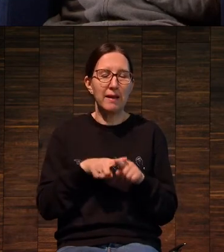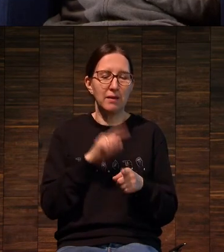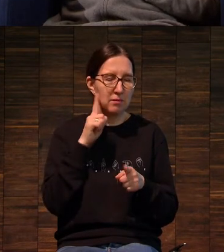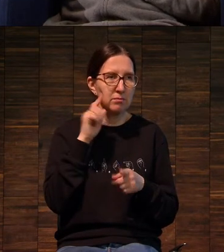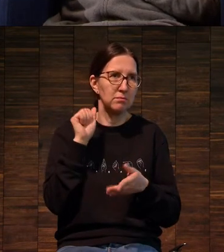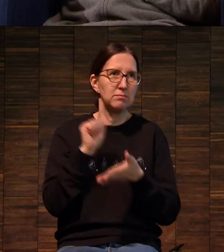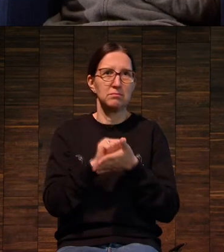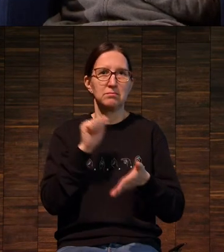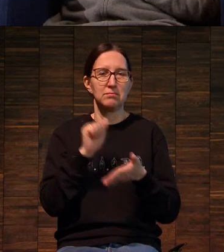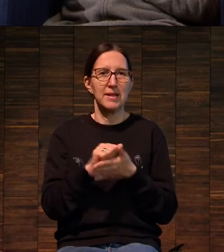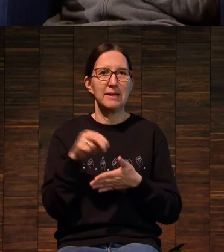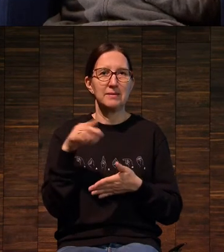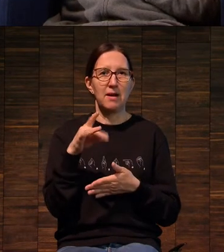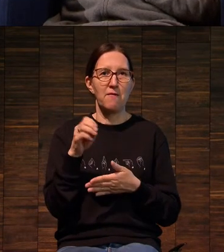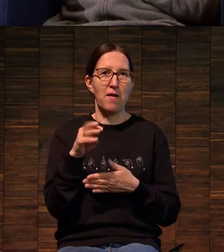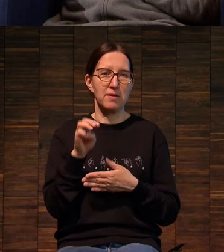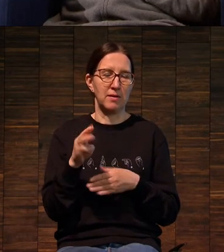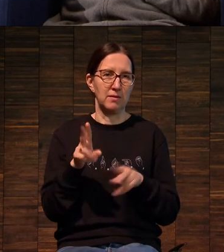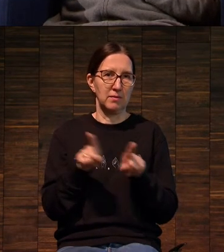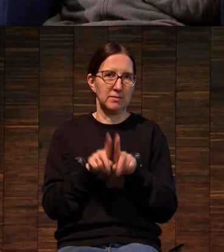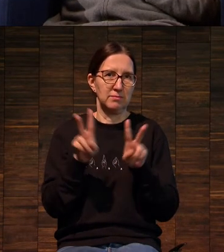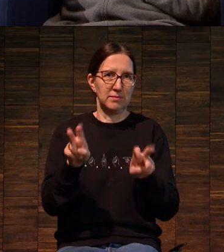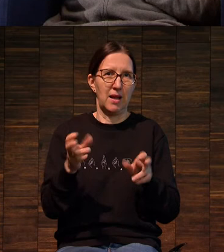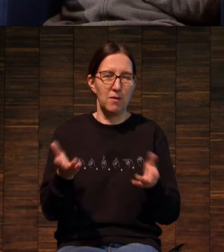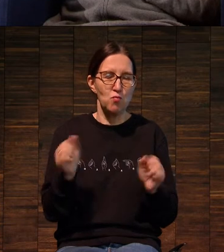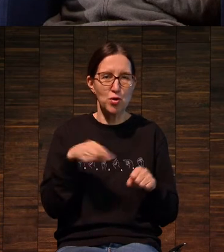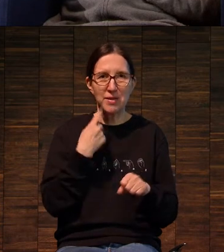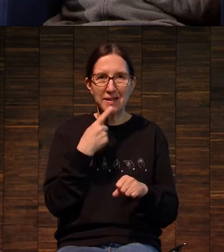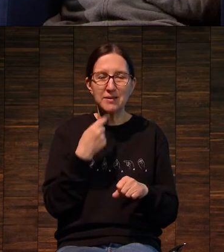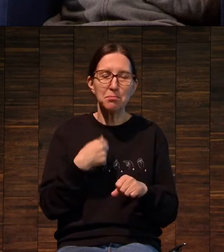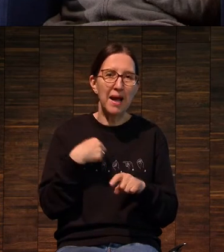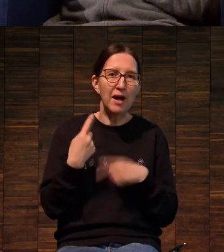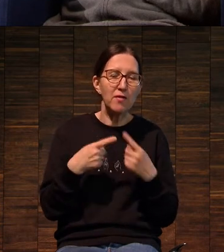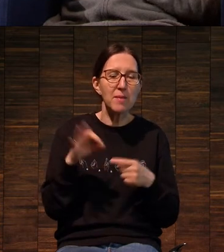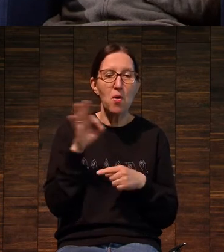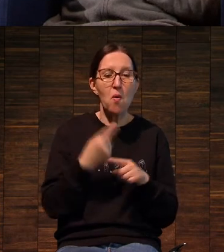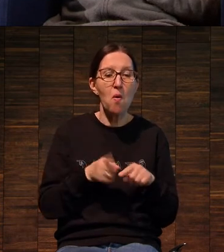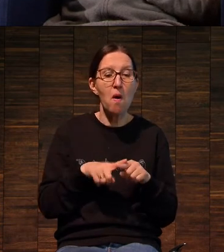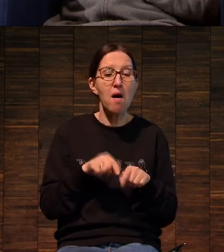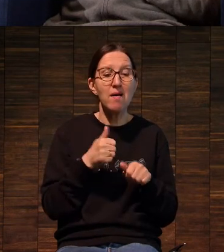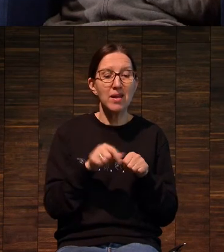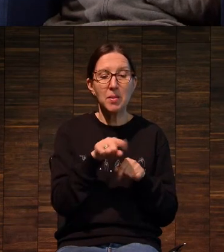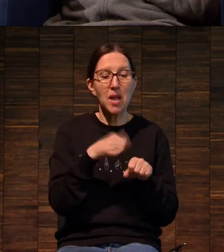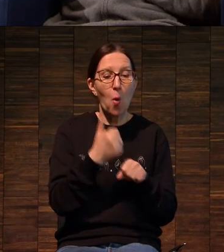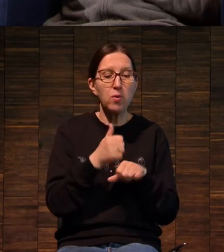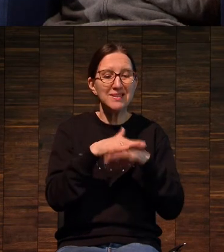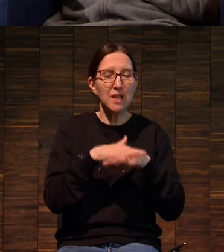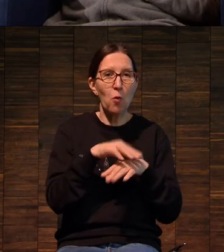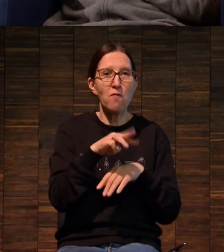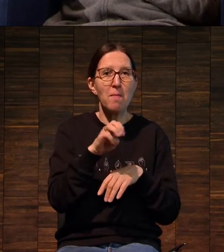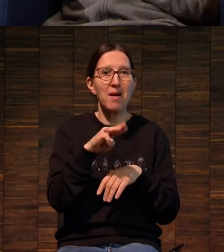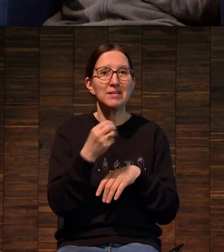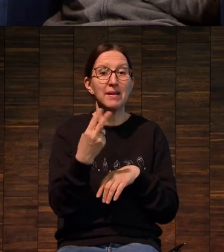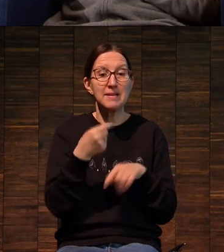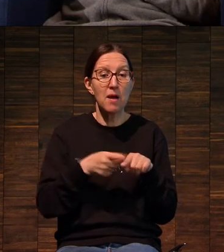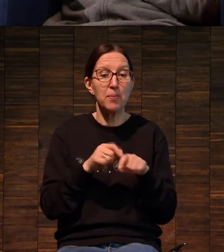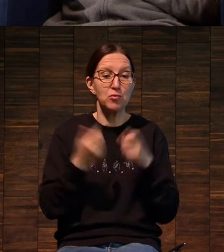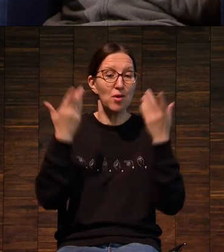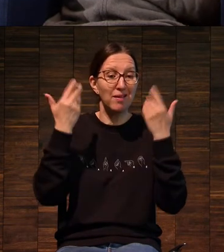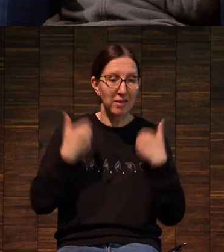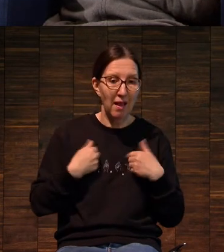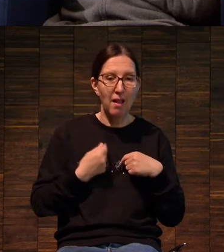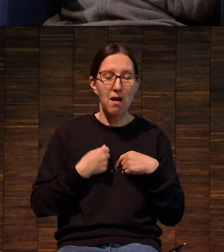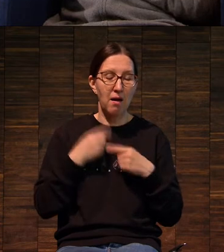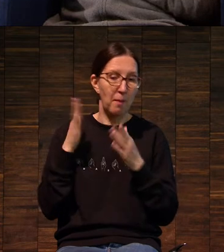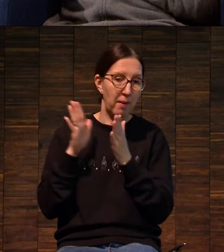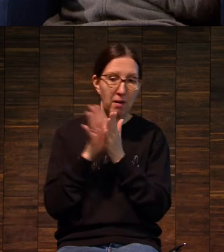это такой body paint на самом деле. То есть мы будем говорить про матрицу, и в данном случае здесь тело выступало как матрица.